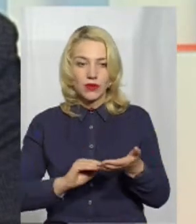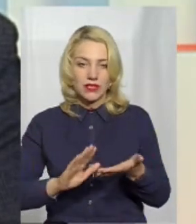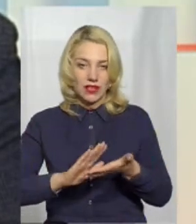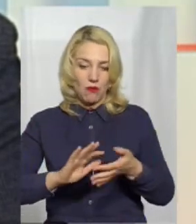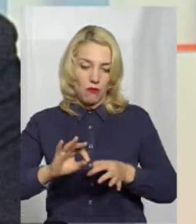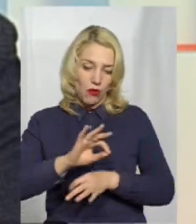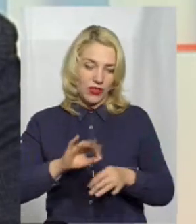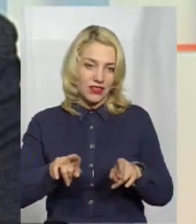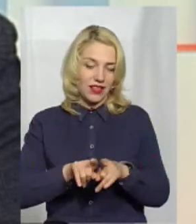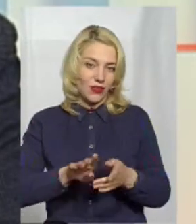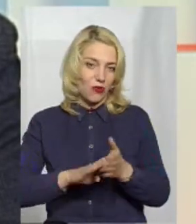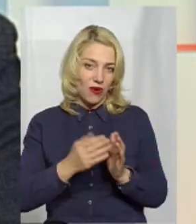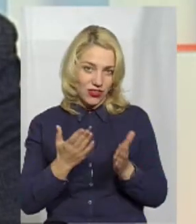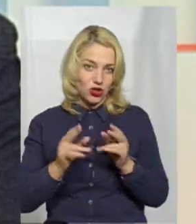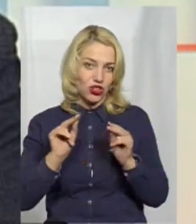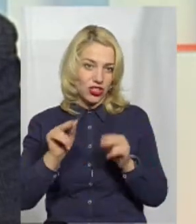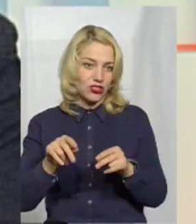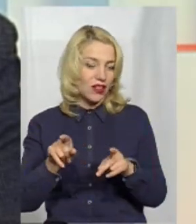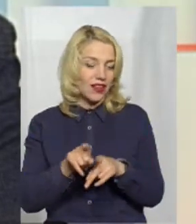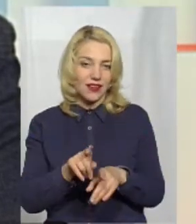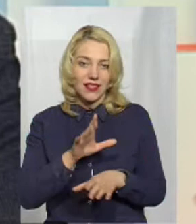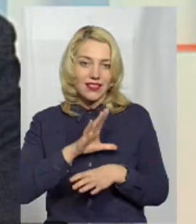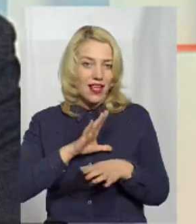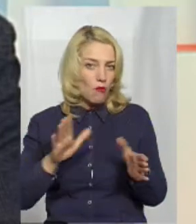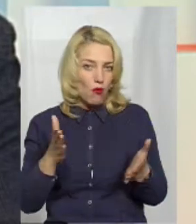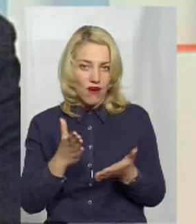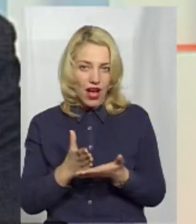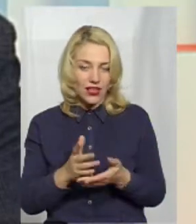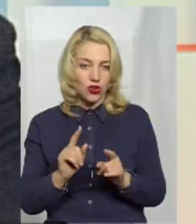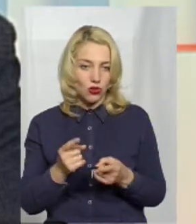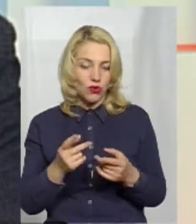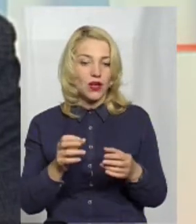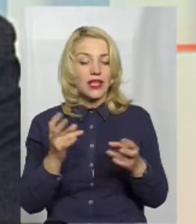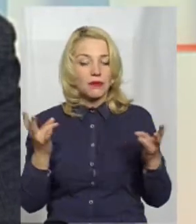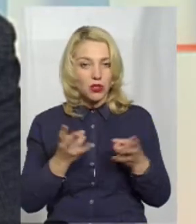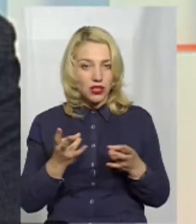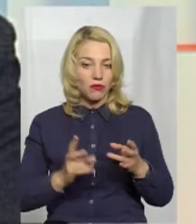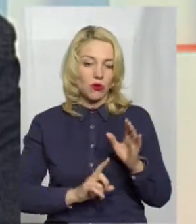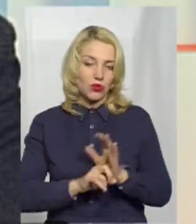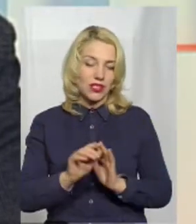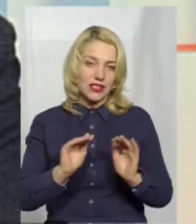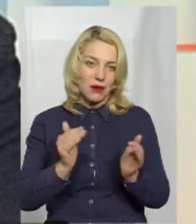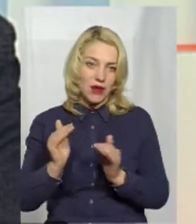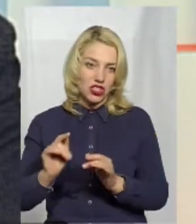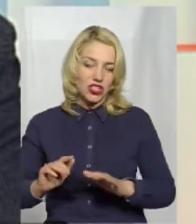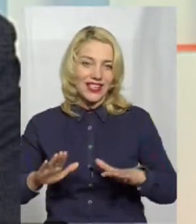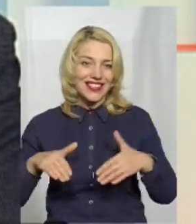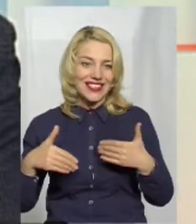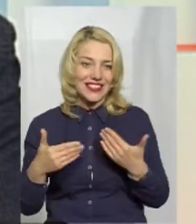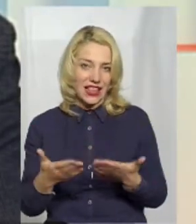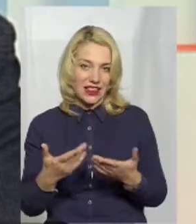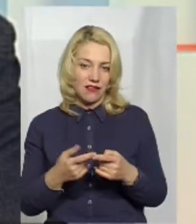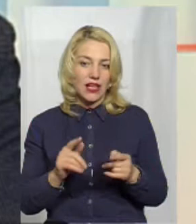чесно, ну, майже ніколи, я думаю, не буває. Тому краще, як порада, починати з менших ініціатив, тобто, з менших